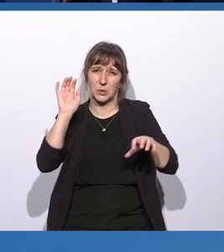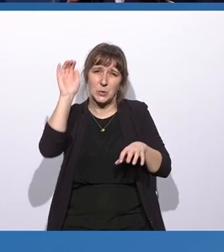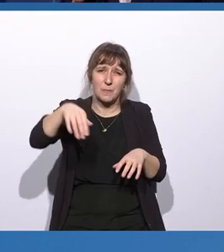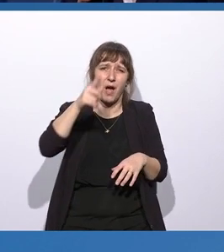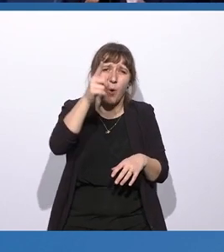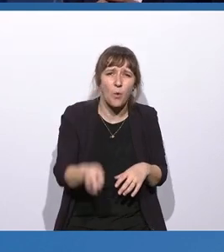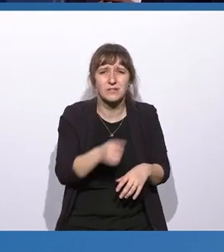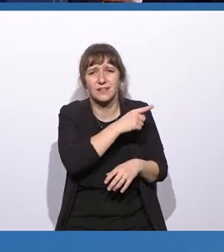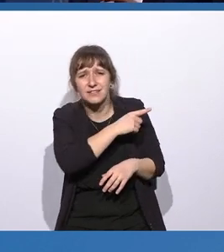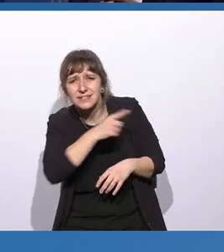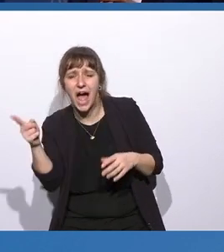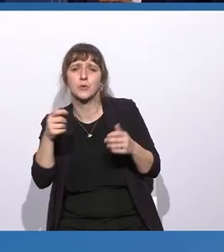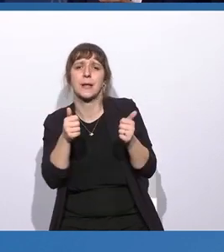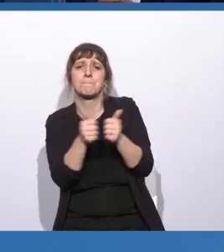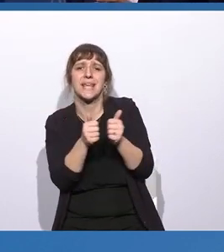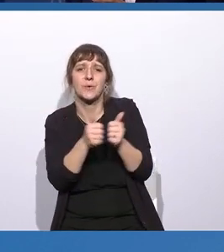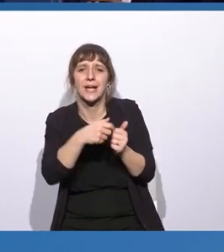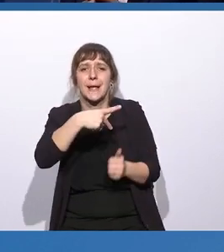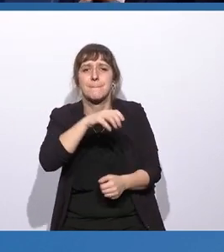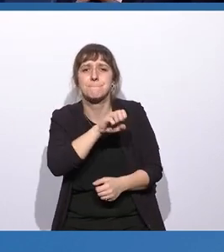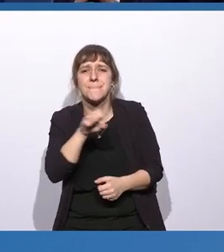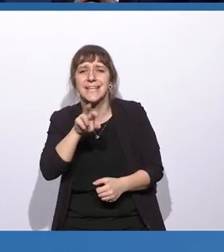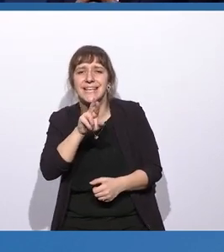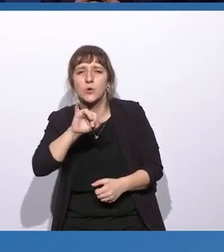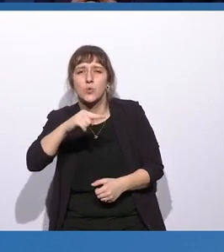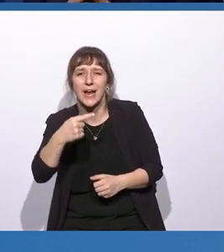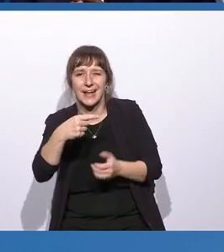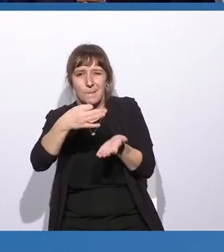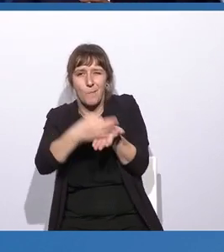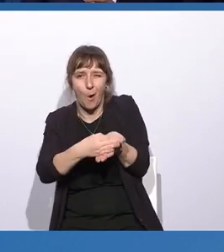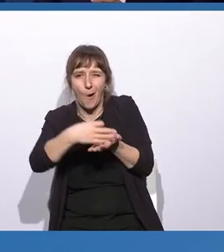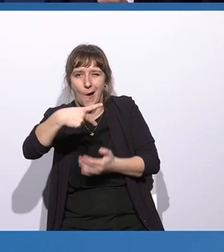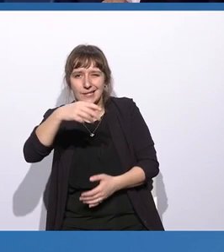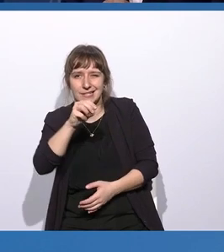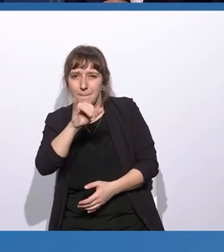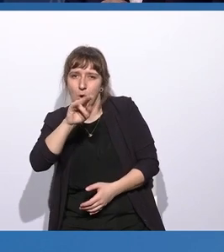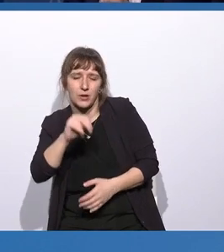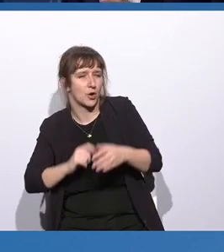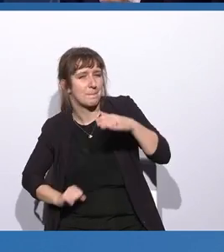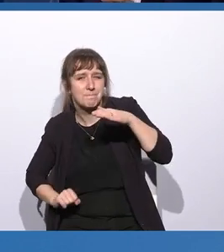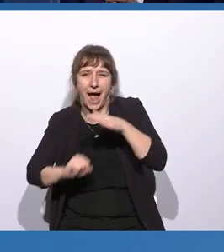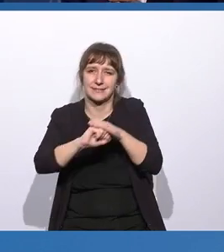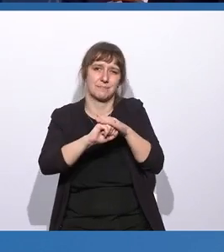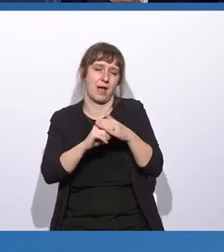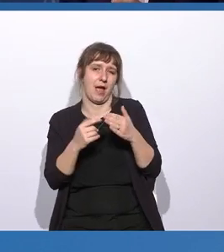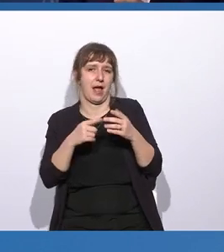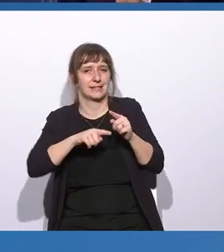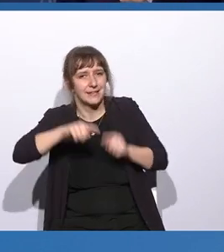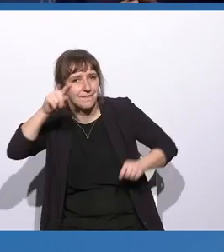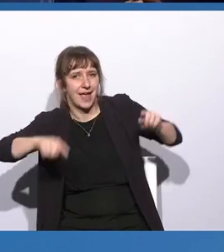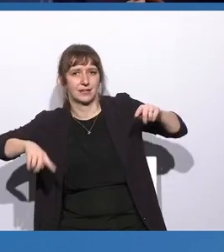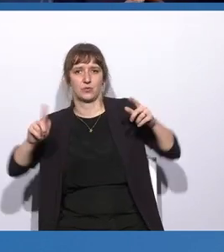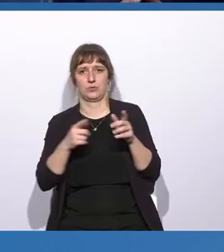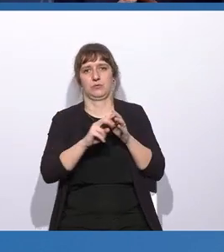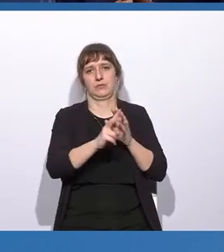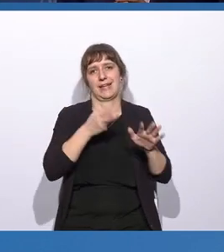Peering Points und Serverinfrastrukturen ist maximal resilient, divers und redundant. Und das erhöht natürlich auch die